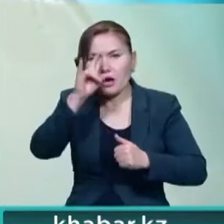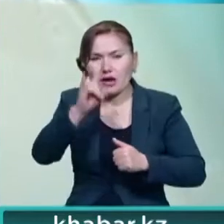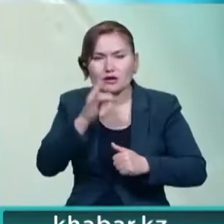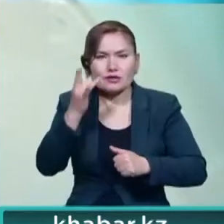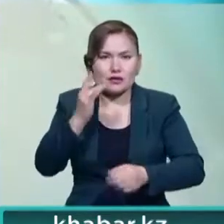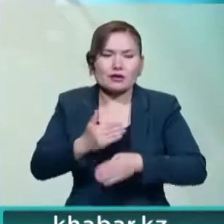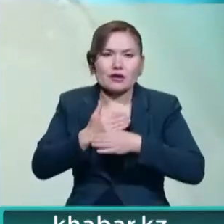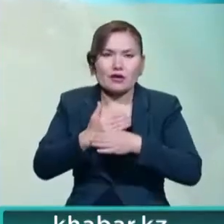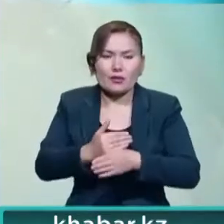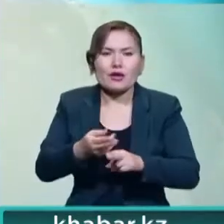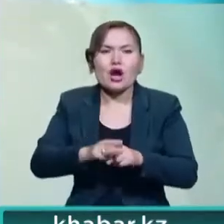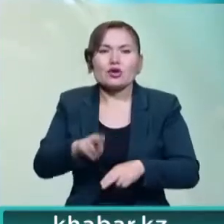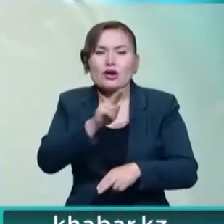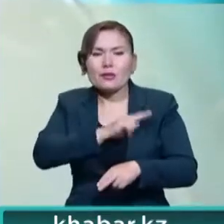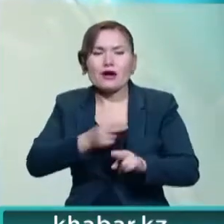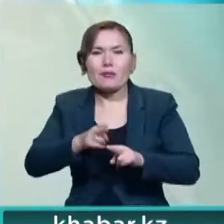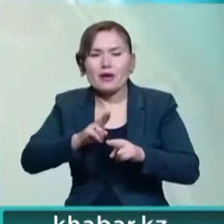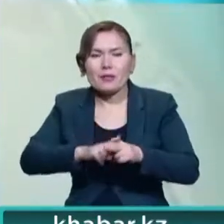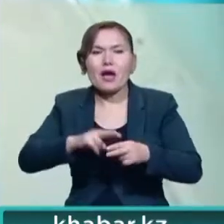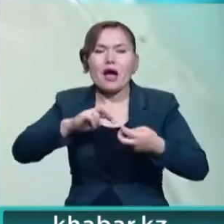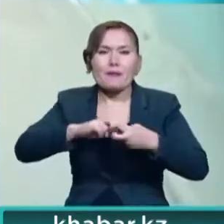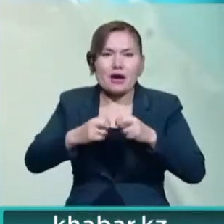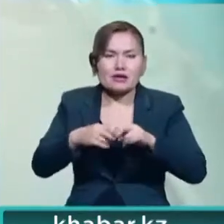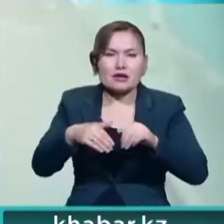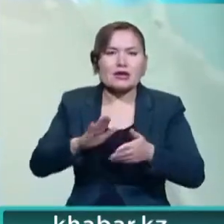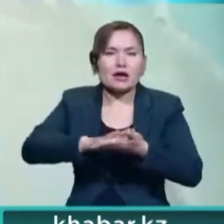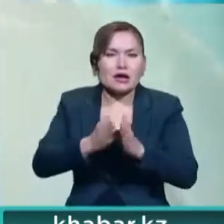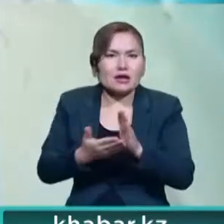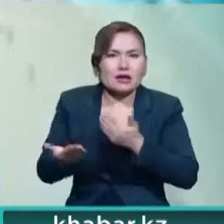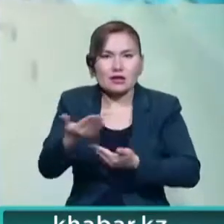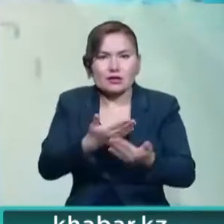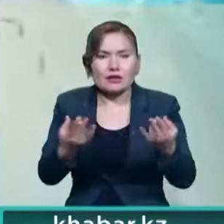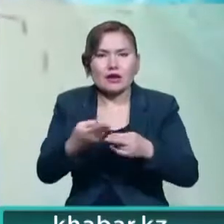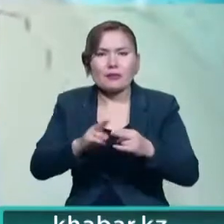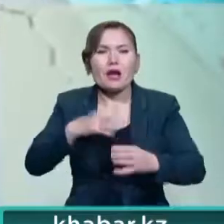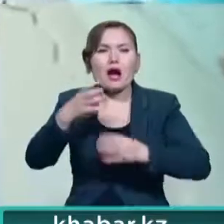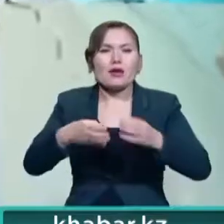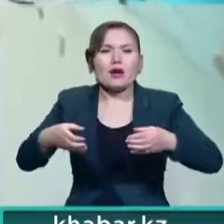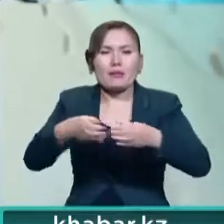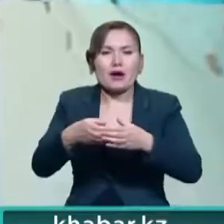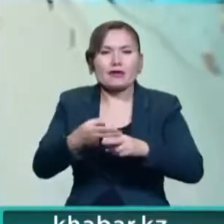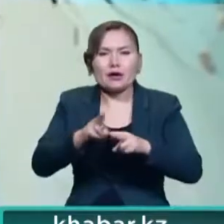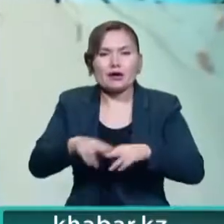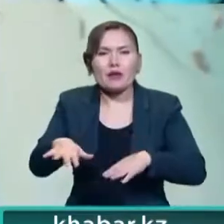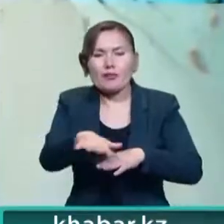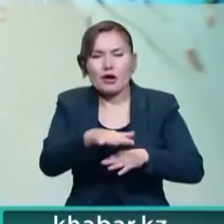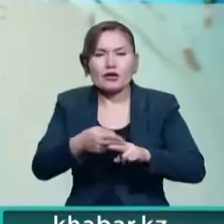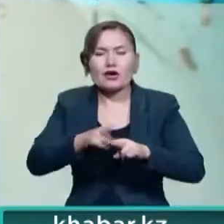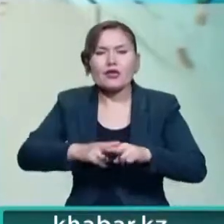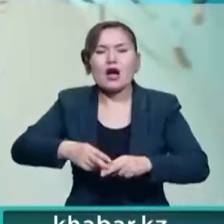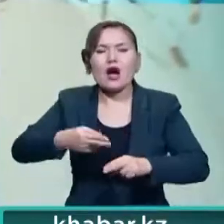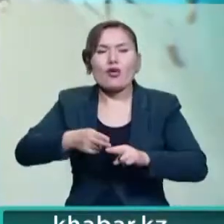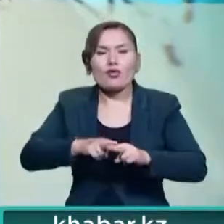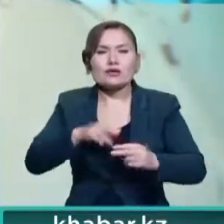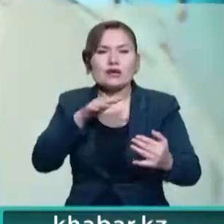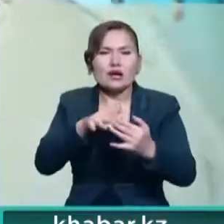пайдаланудан бас сартуға және мәселені келі сөздер арқылы шешуге шақырамыз. Қалғырал ғұйымдар алаңдарында жанжалды шешудың бейбіт